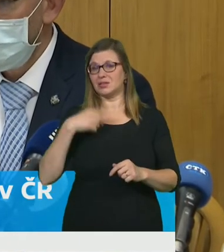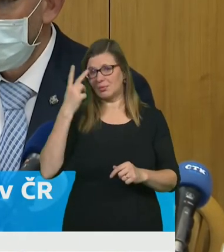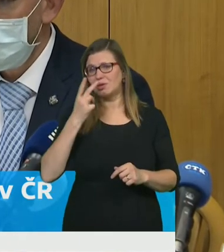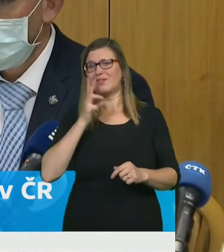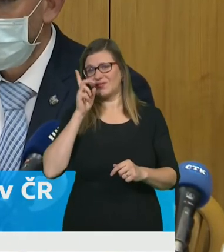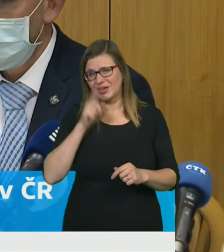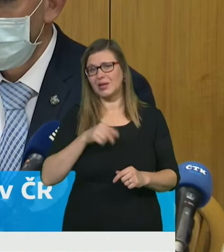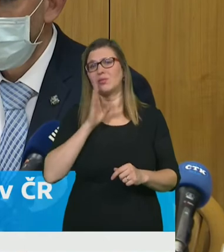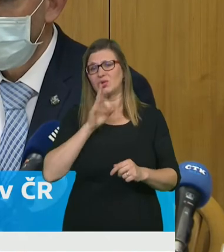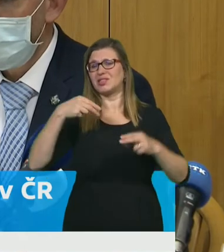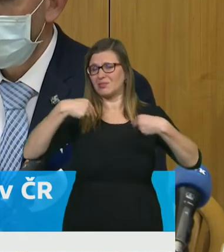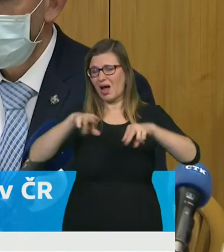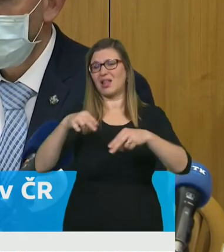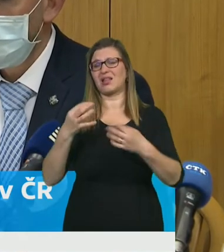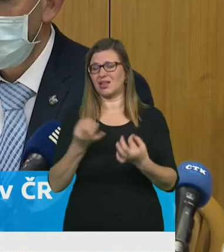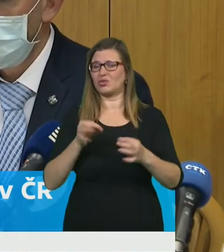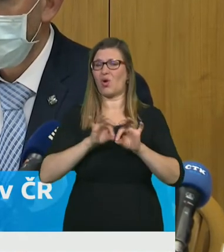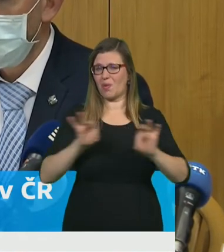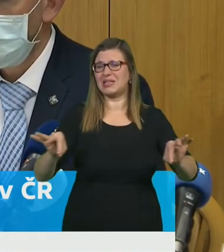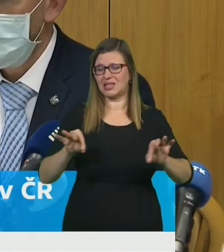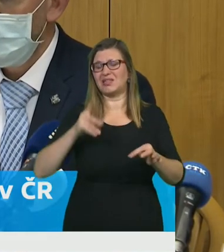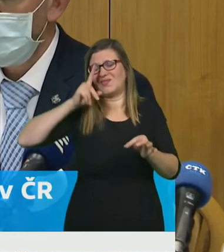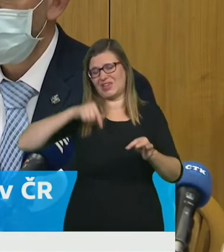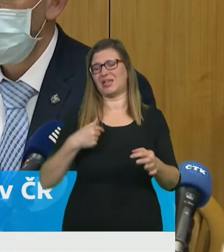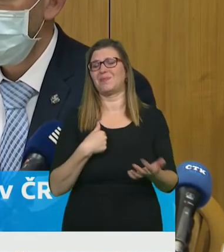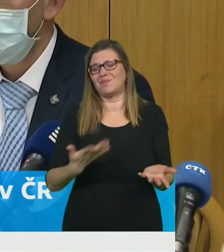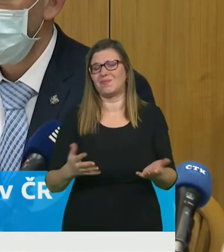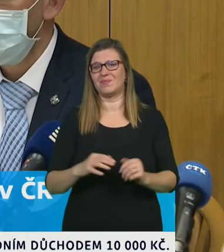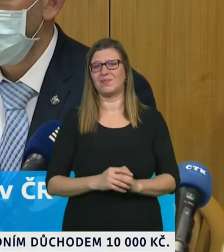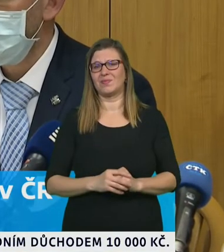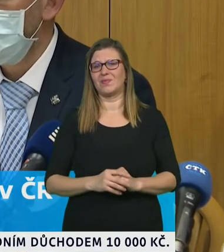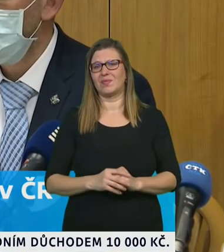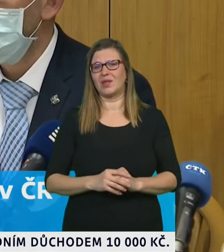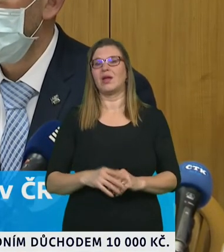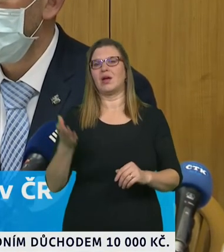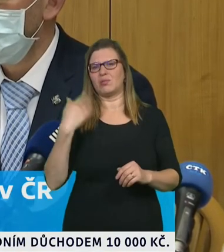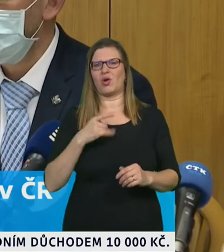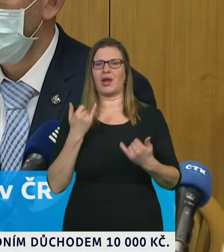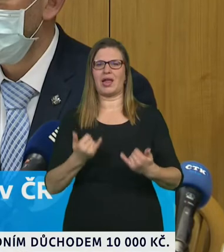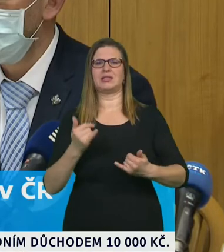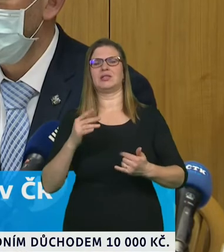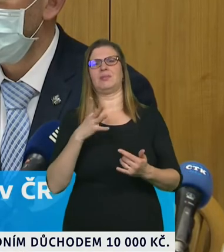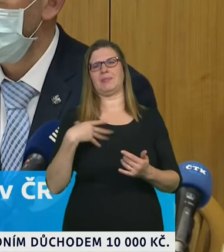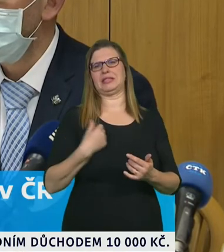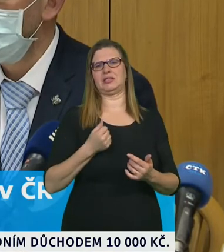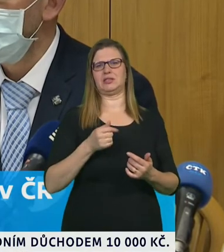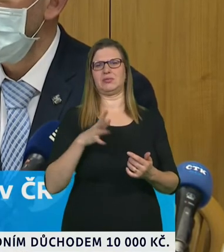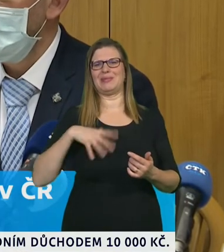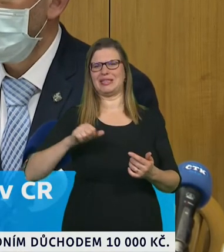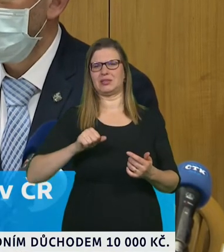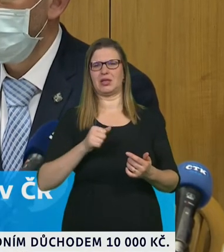řady těch segmentů a já jsem již dnes mluvil jak s paní ministriní Šilerovou tak s panem ministrem Havlíčkem